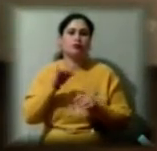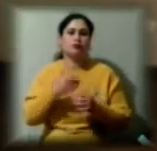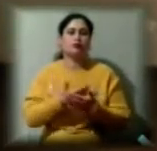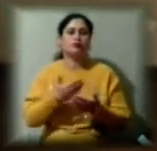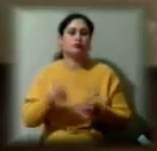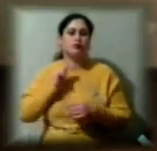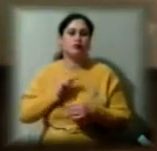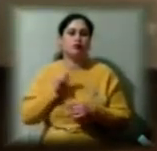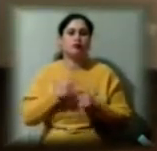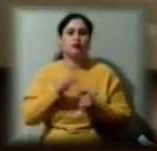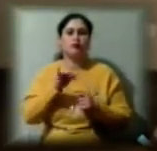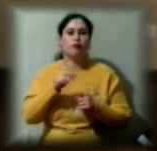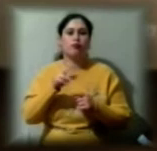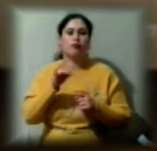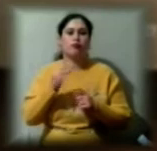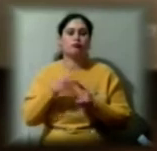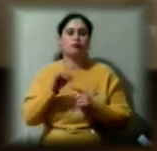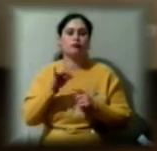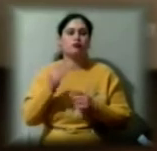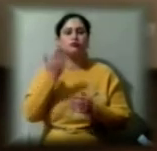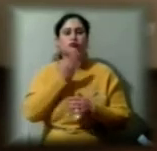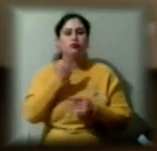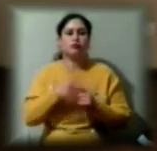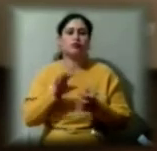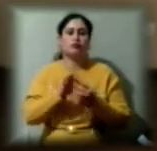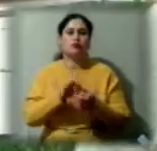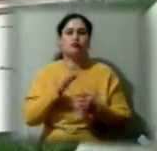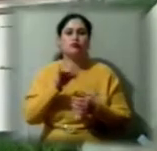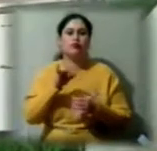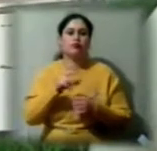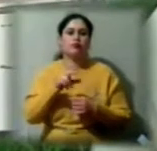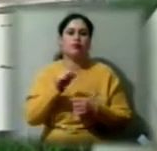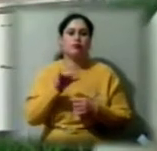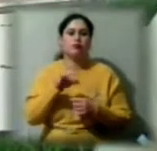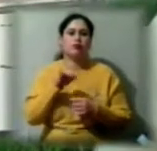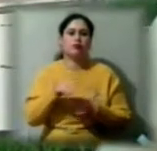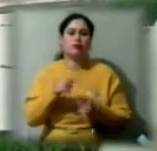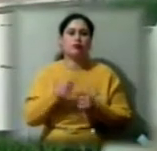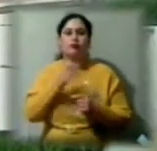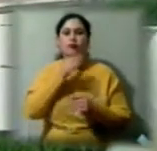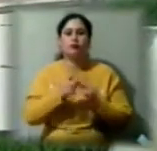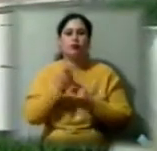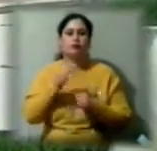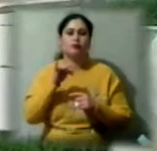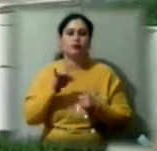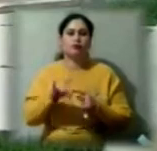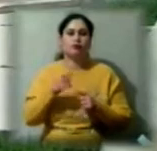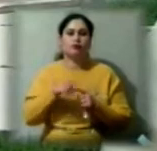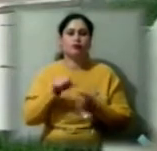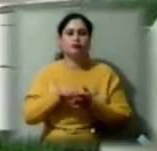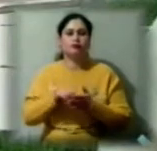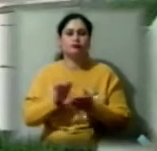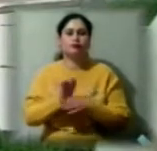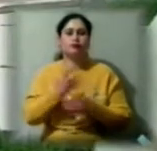вокалу, хореографії та сценічного читання долучилися живопис і хендмейд. Під час першого туру учасники надсилають нам свої